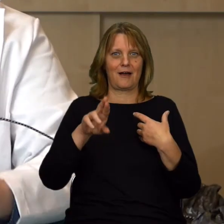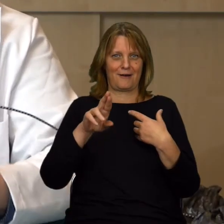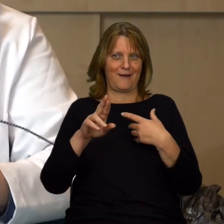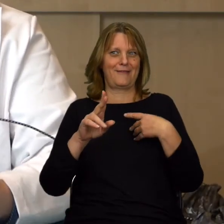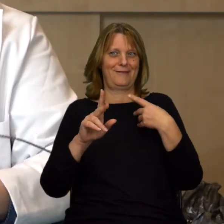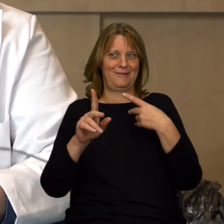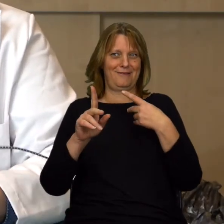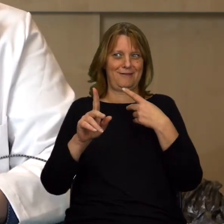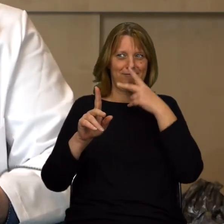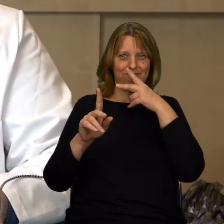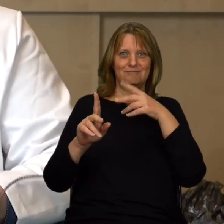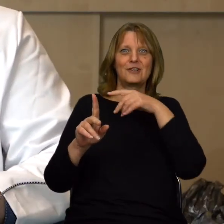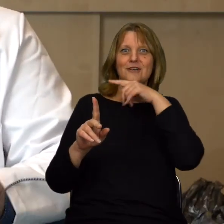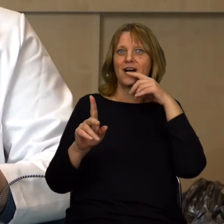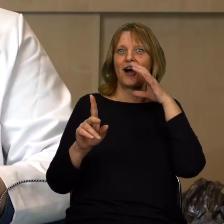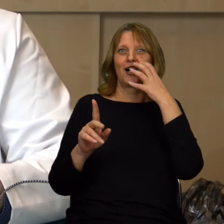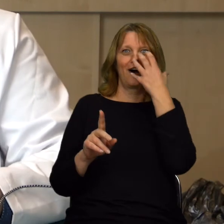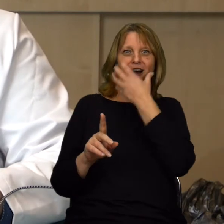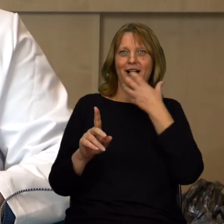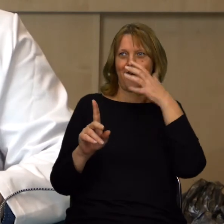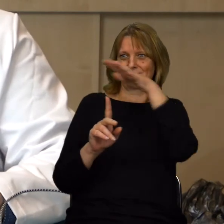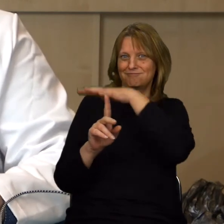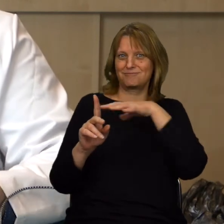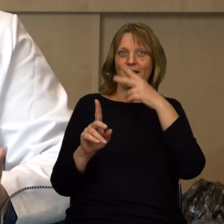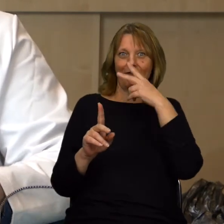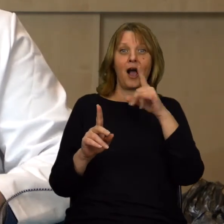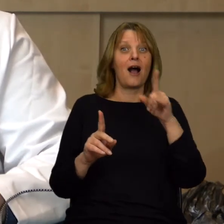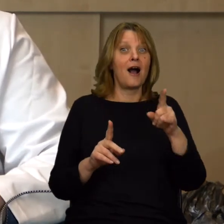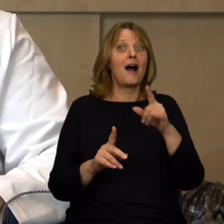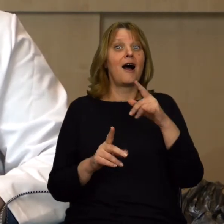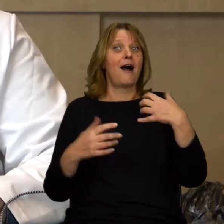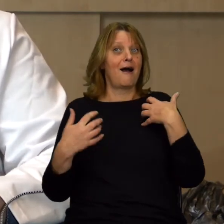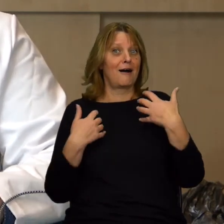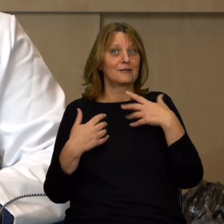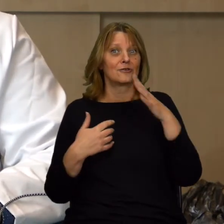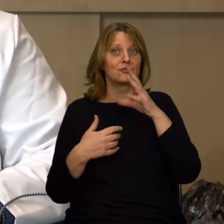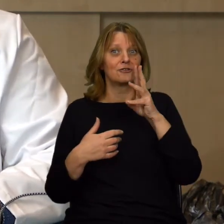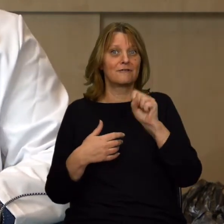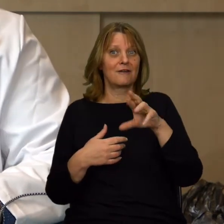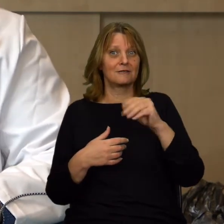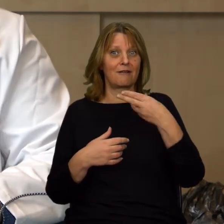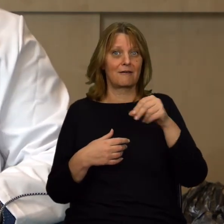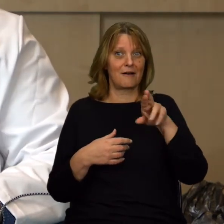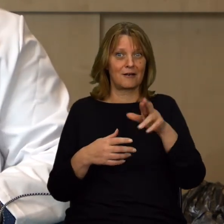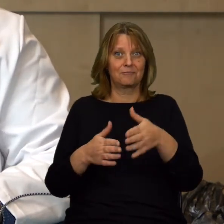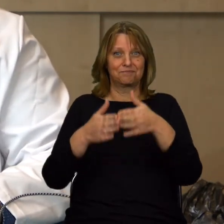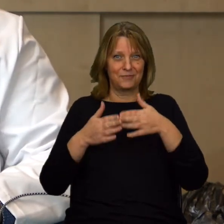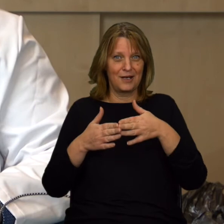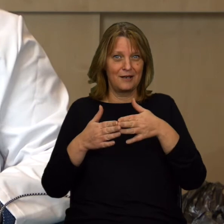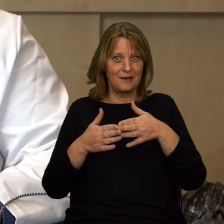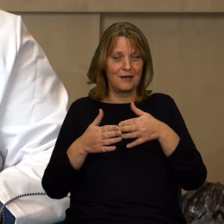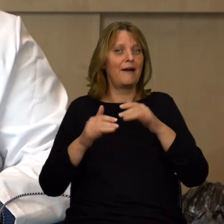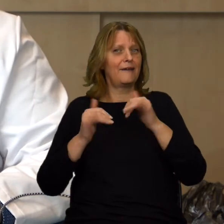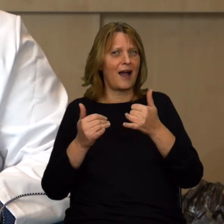Wtedy pan Arnold Schwarzenegger schował się przed tym predatorem używając błota, co